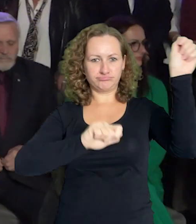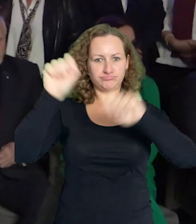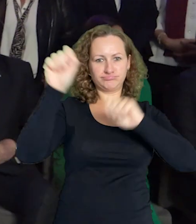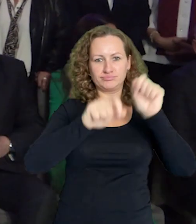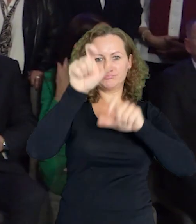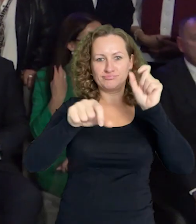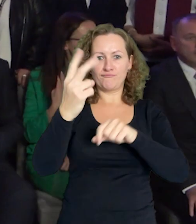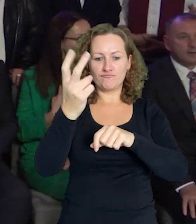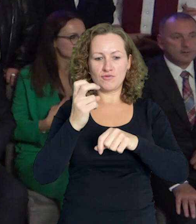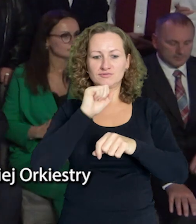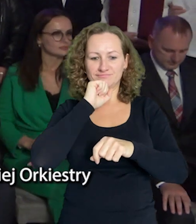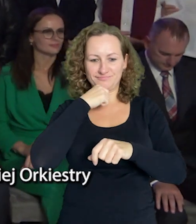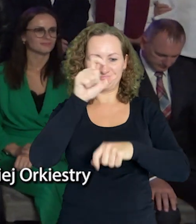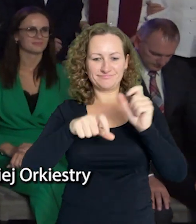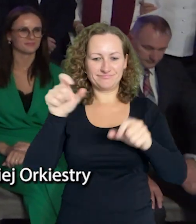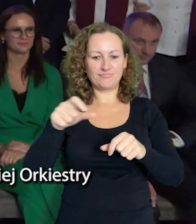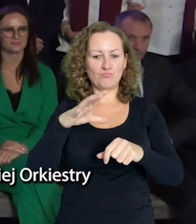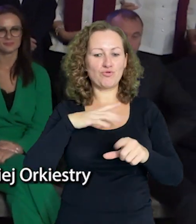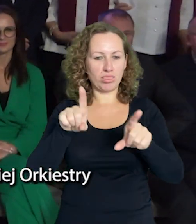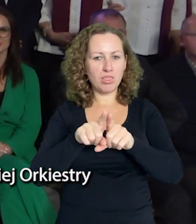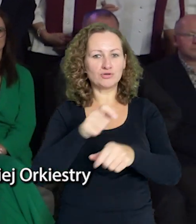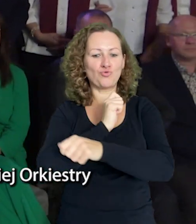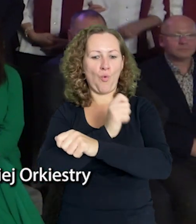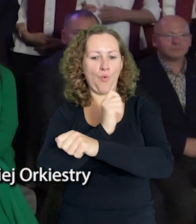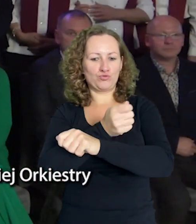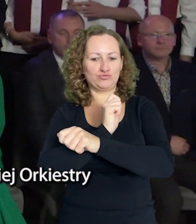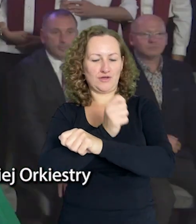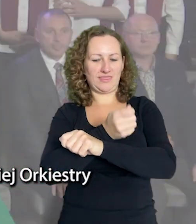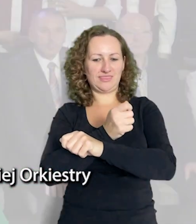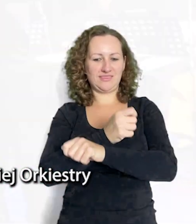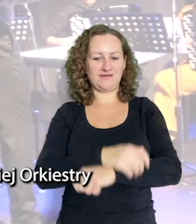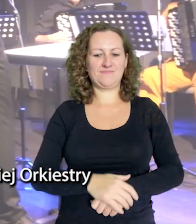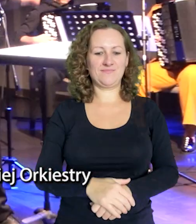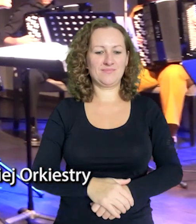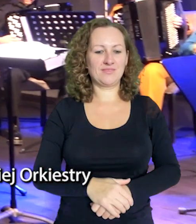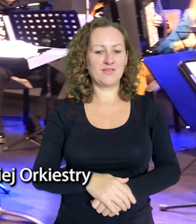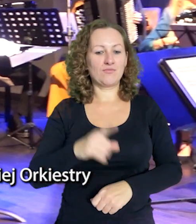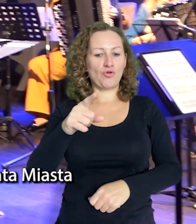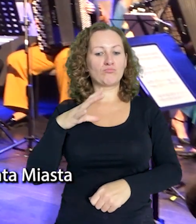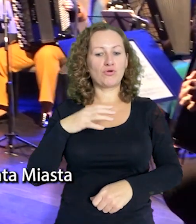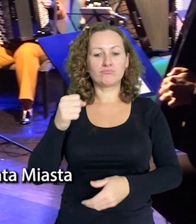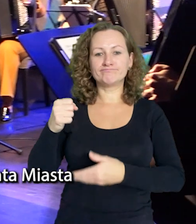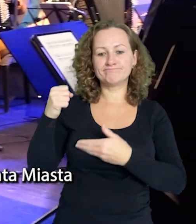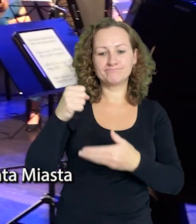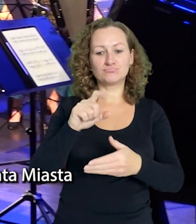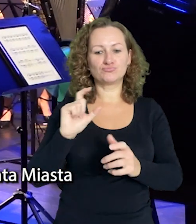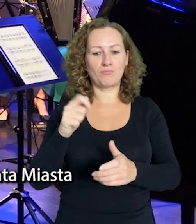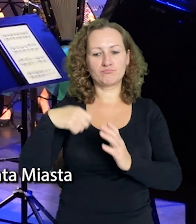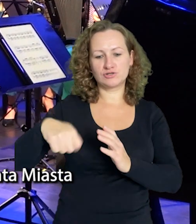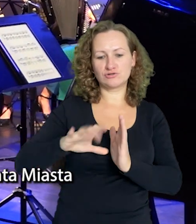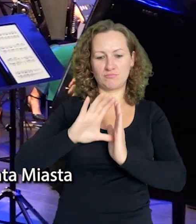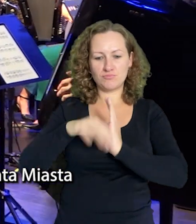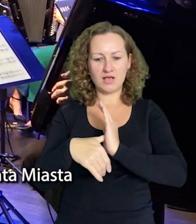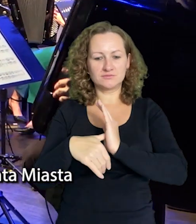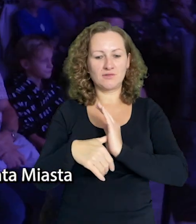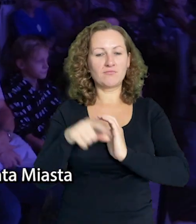Zajęcia rozpoczęło ponad 200 seniorów. Tego samego wieczoru odbył się również koncert Gdańskiej Orkiestry Akordeonowej Pulsanti. Wydarzenie odbyło się w ramach